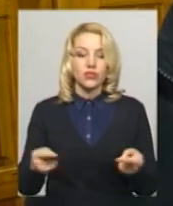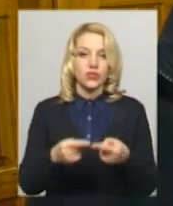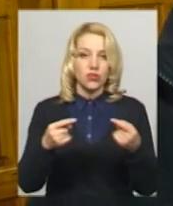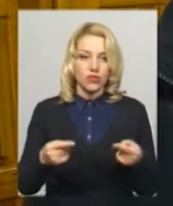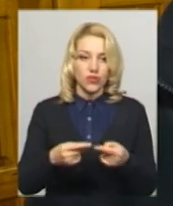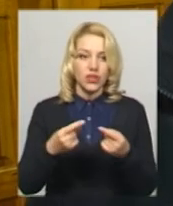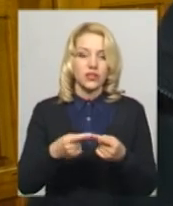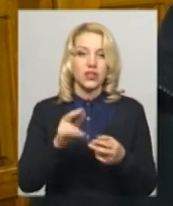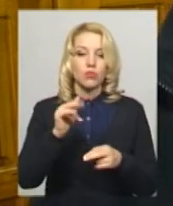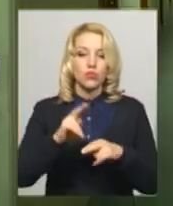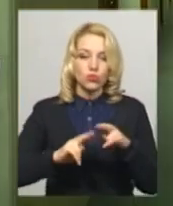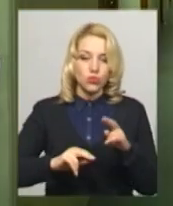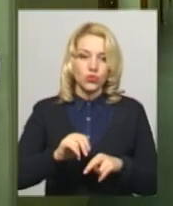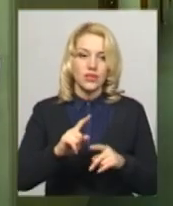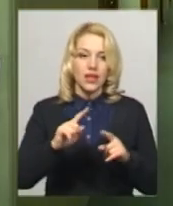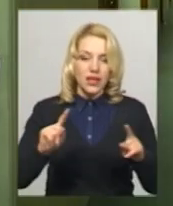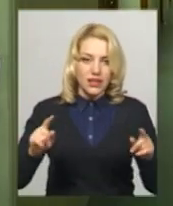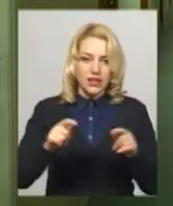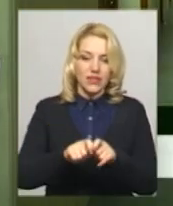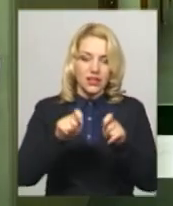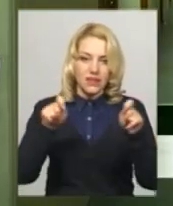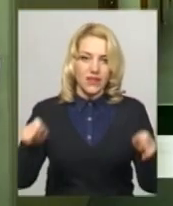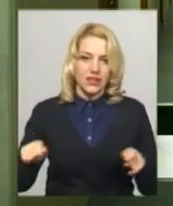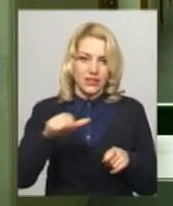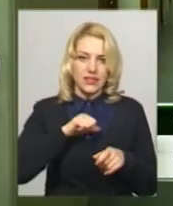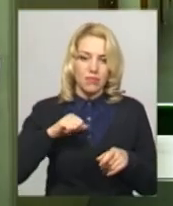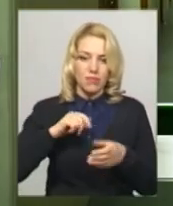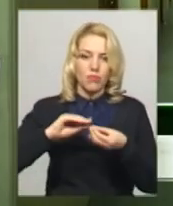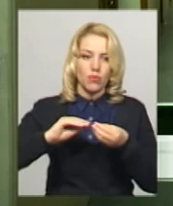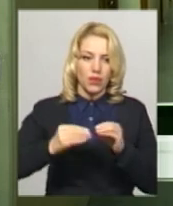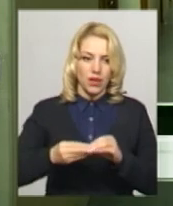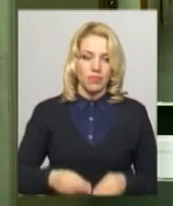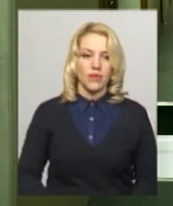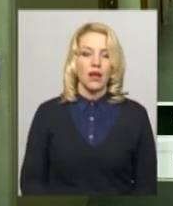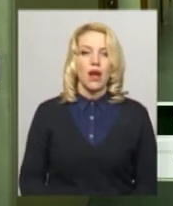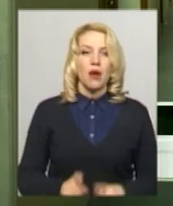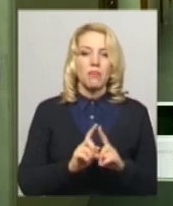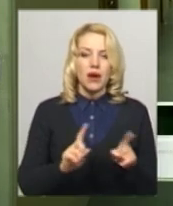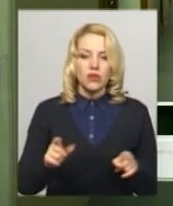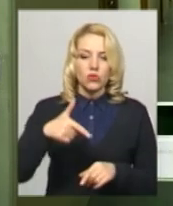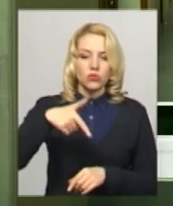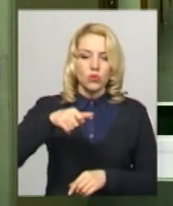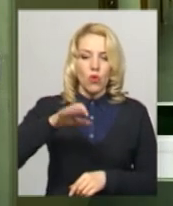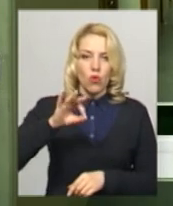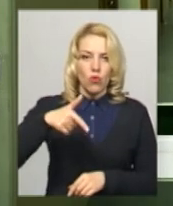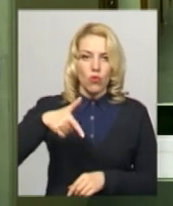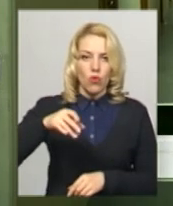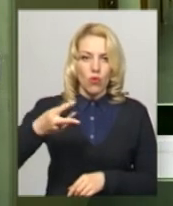вскривається сама проблематика. Парадокс і одночасно генії Гоголя полягає в тому, що протягом 200